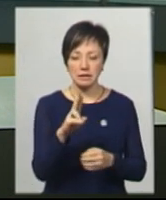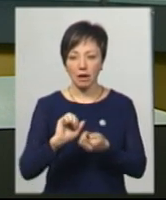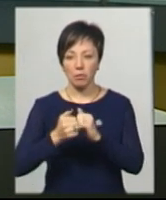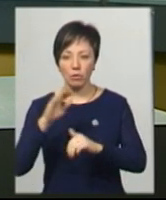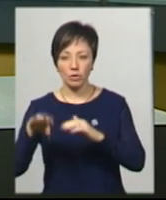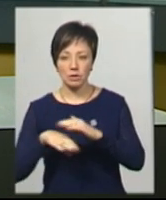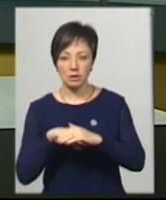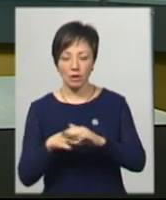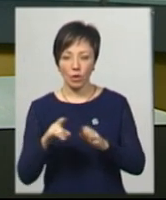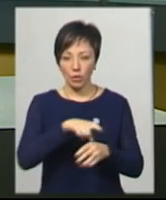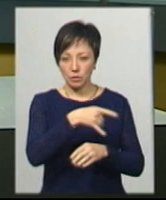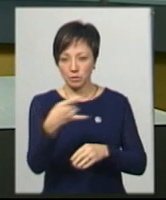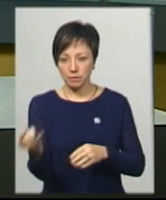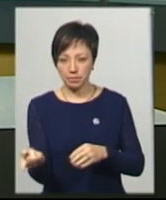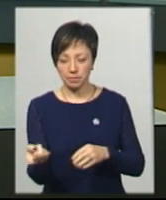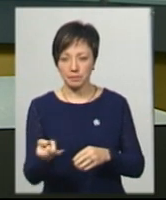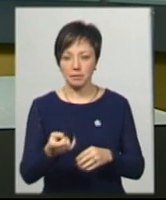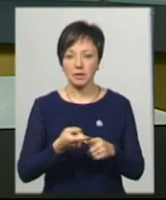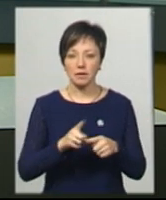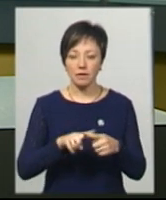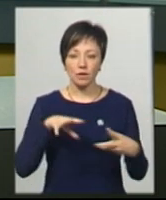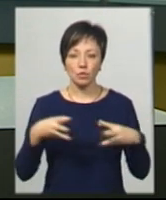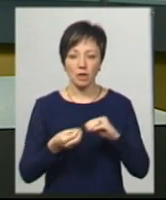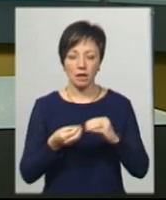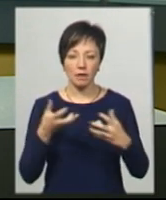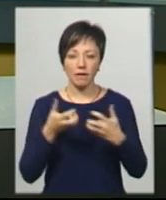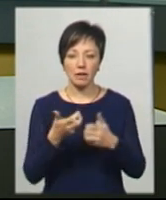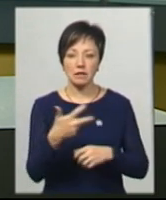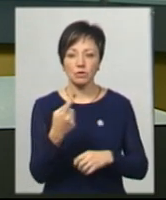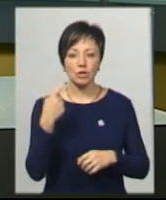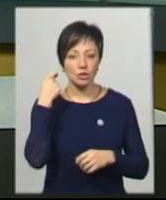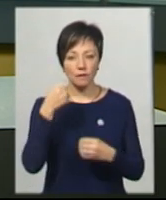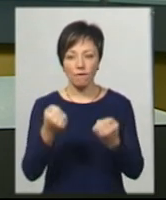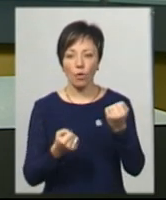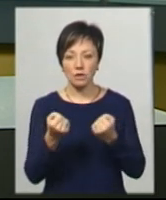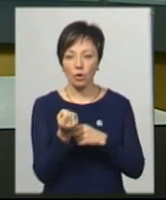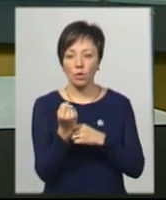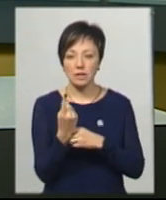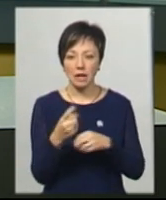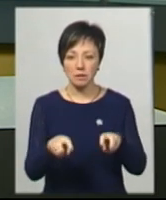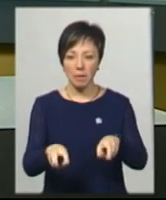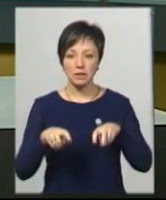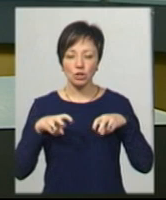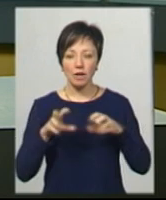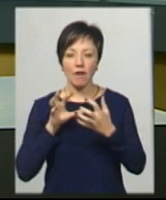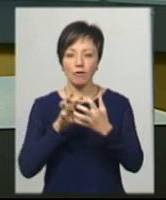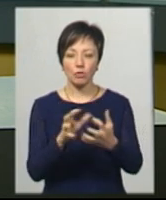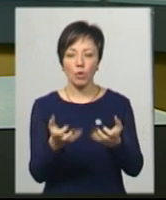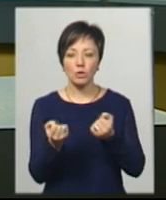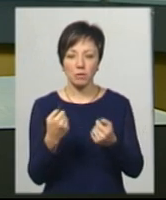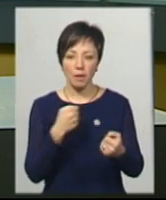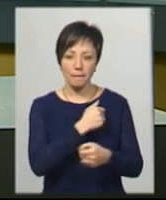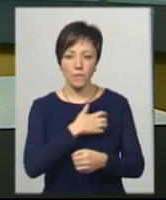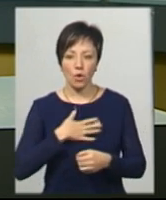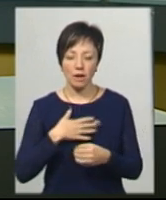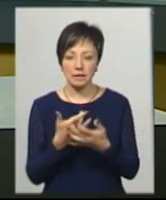'янець-Подільський з'їхав в кювет та перекинувся. В результаті аварії 31-річний водій та 11 пасажирів автобуса отримали тілесні